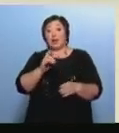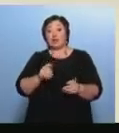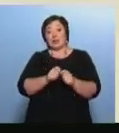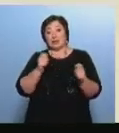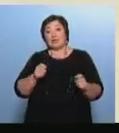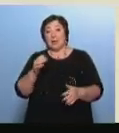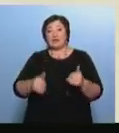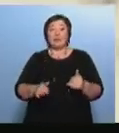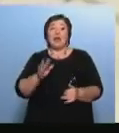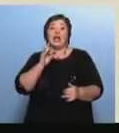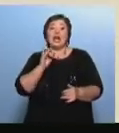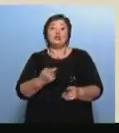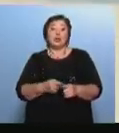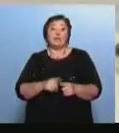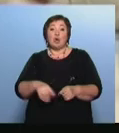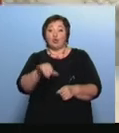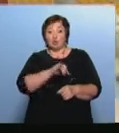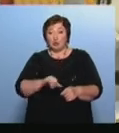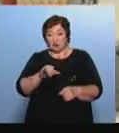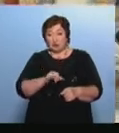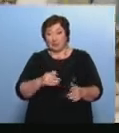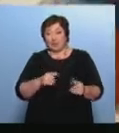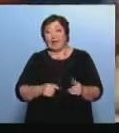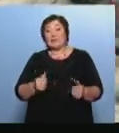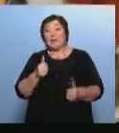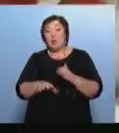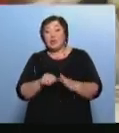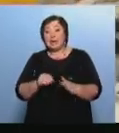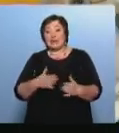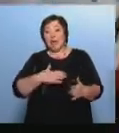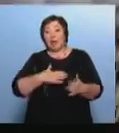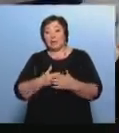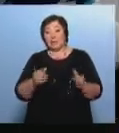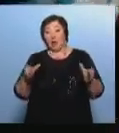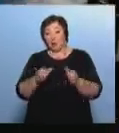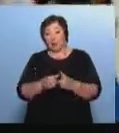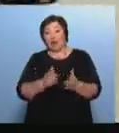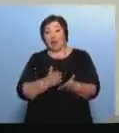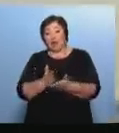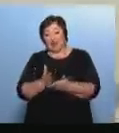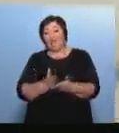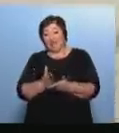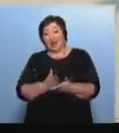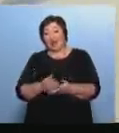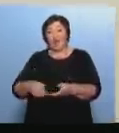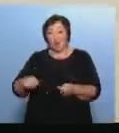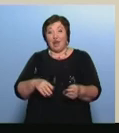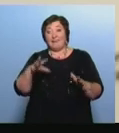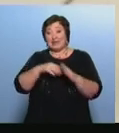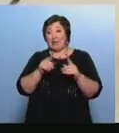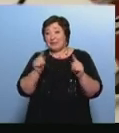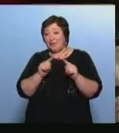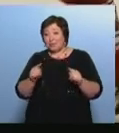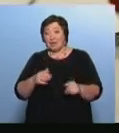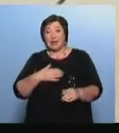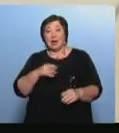мечты В котором юные хоккеисты Удмуртии встретились со сборной российских артистов «Камар» и ветеранами жесткого хоккея В составе звездной команды на лёд вышло